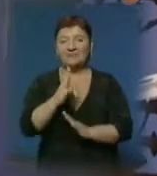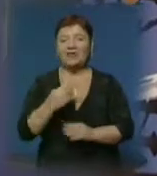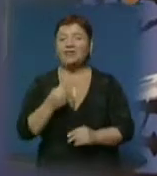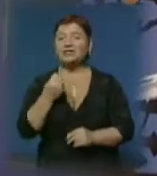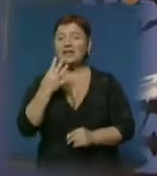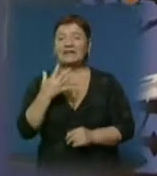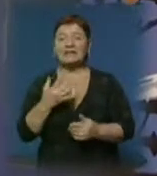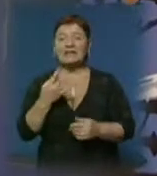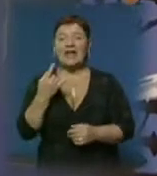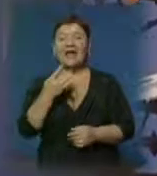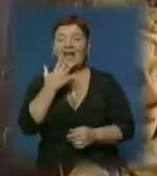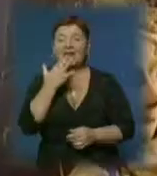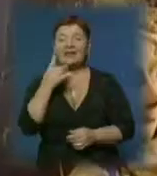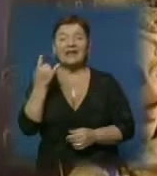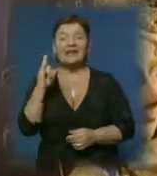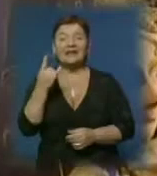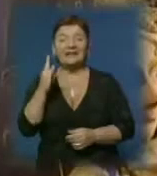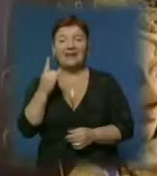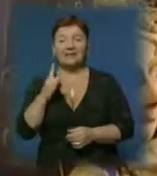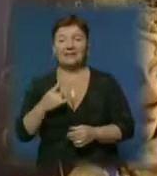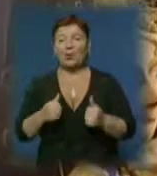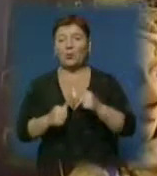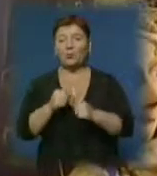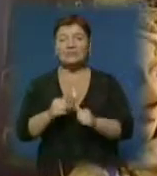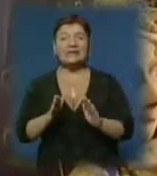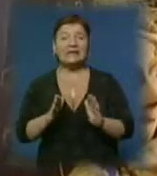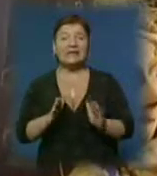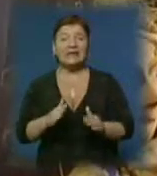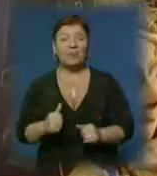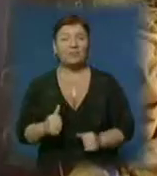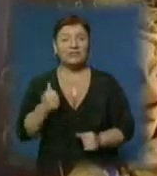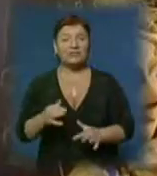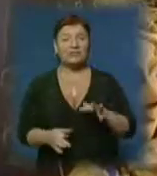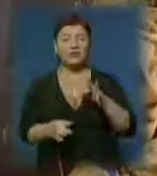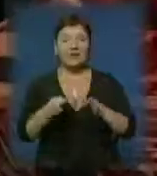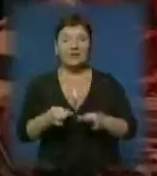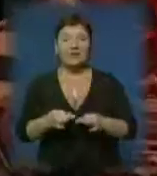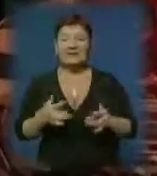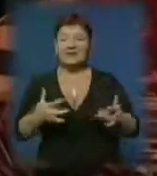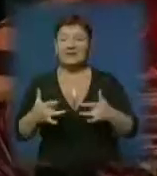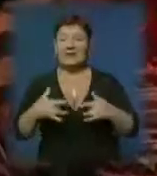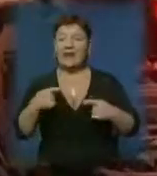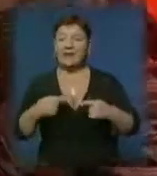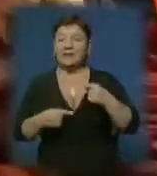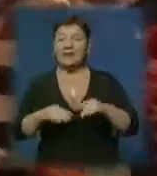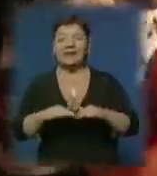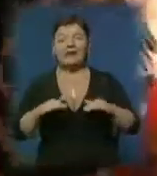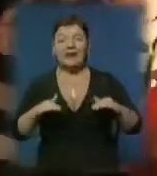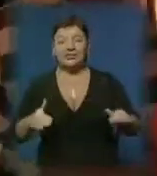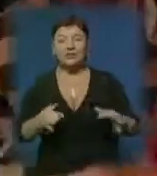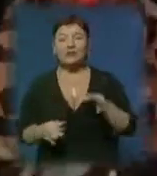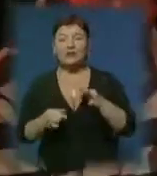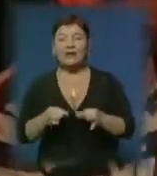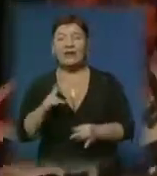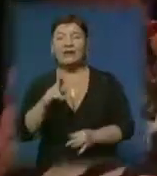-ї інтерляльки є те, що перше суддюватиме на конкурсі не тільки поважне журі з театрознавців та критиків, а й дитячі журі, до якого